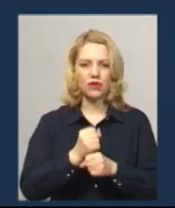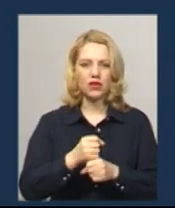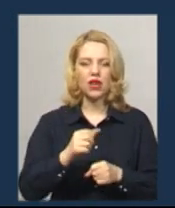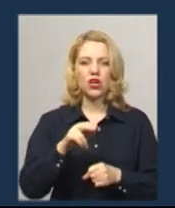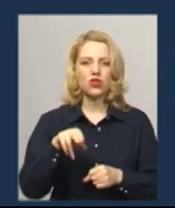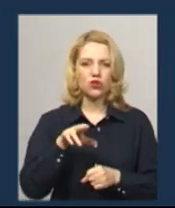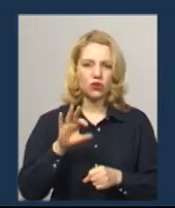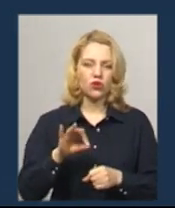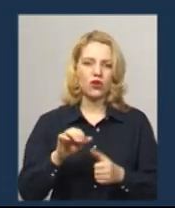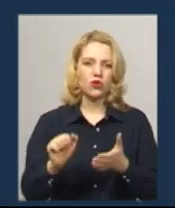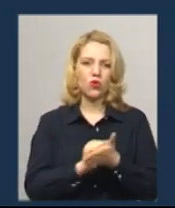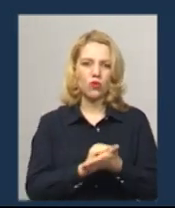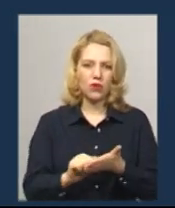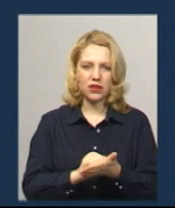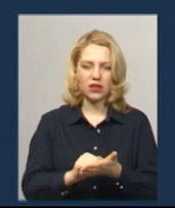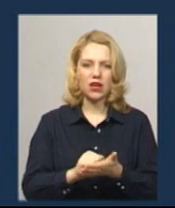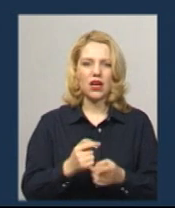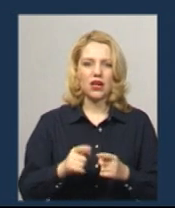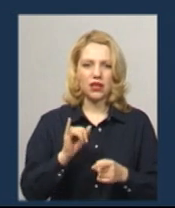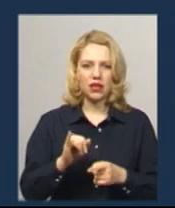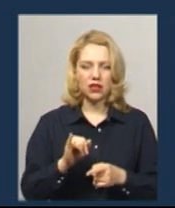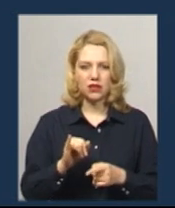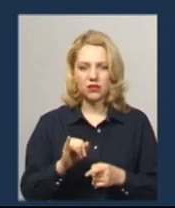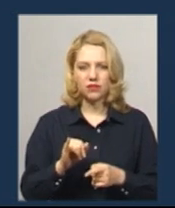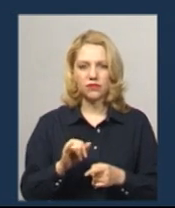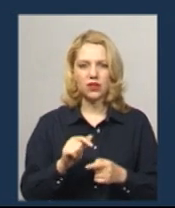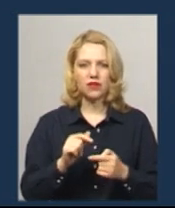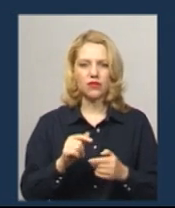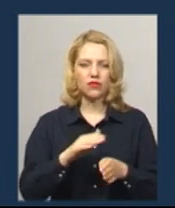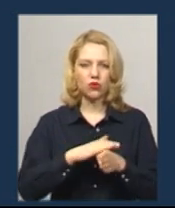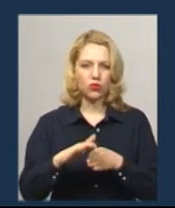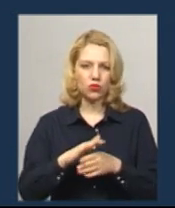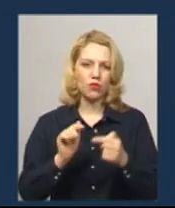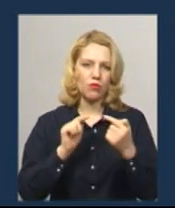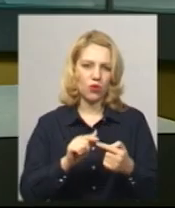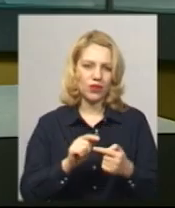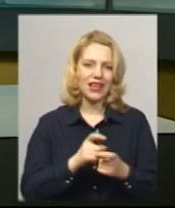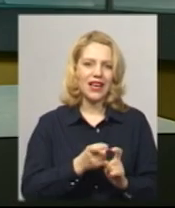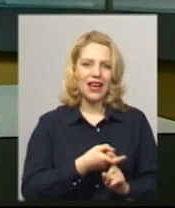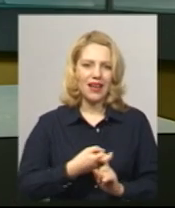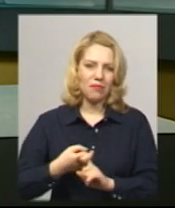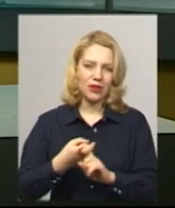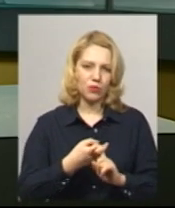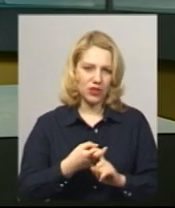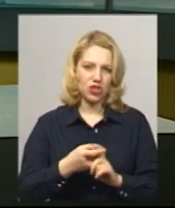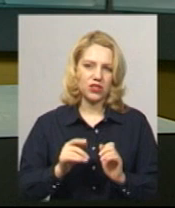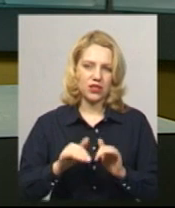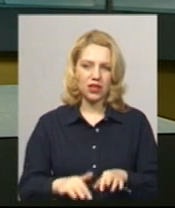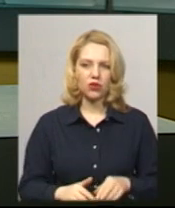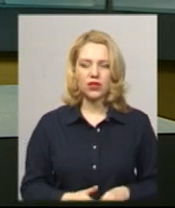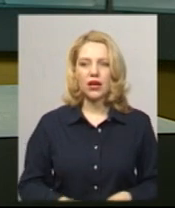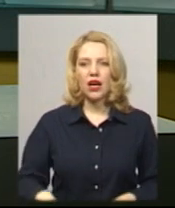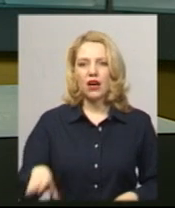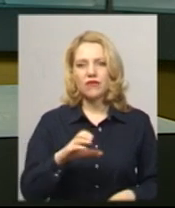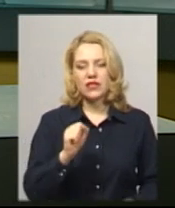документами і з суворим дотриманням проти епідеміологічних заходів. Усі обонслужби